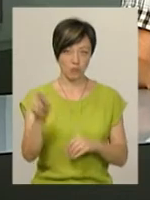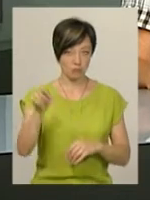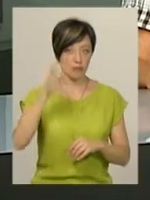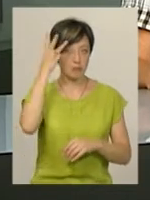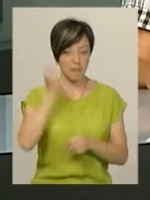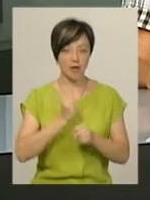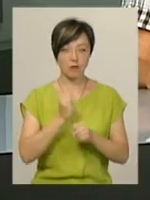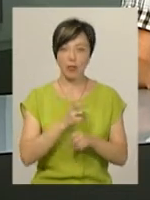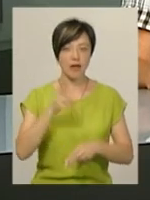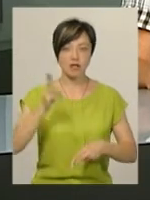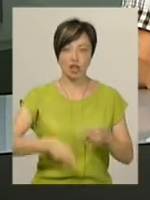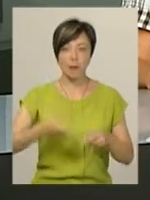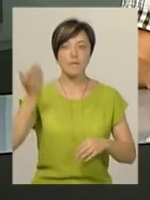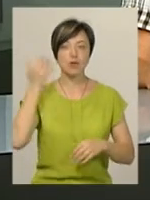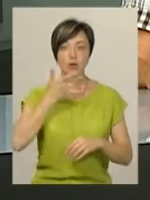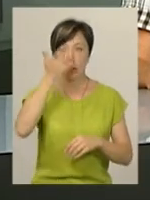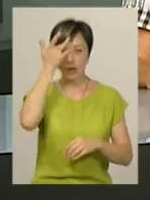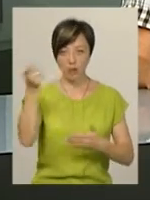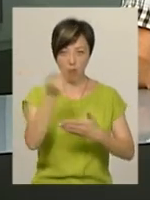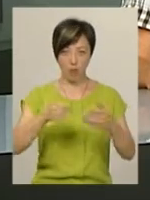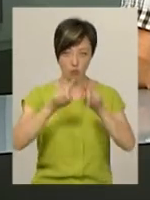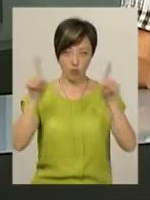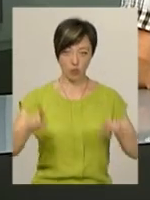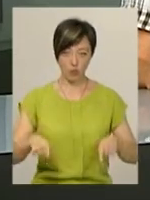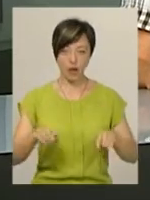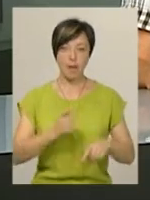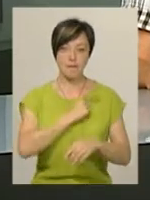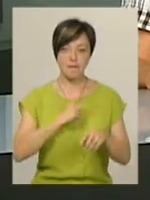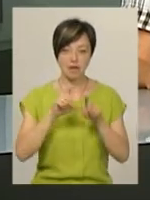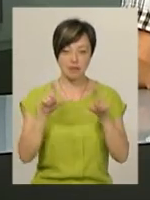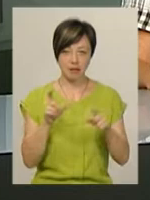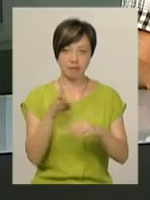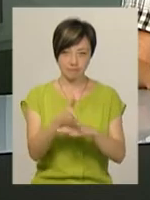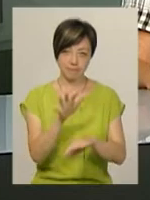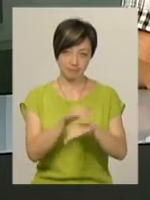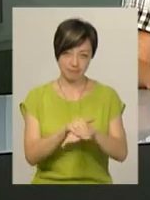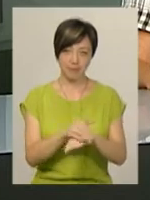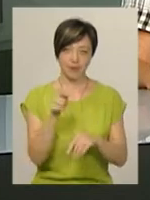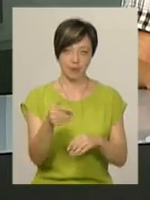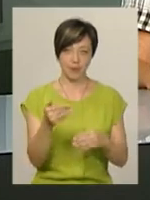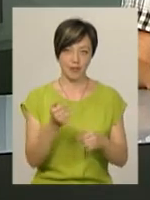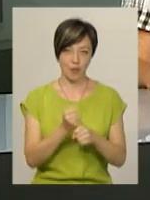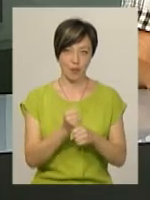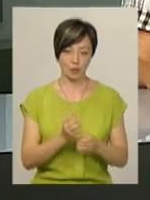працює над незакінченим минулого літа полотном. Майстерні за роботою ми й застали Хусейна Гульшані.